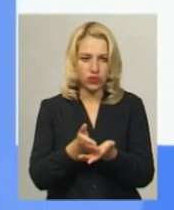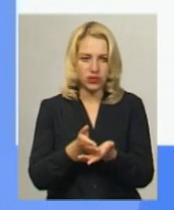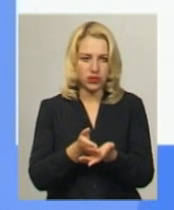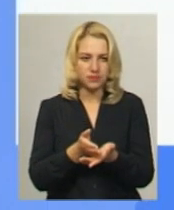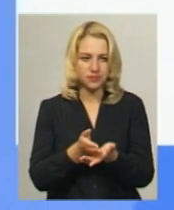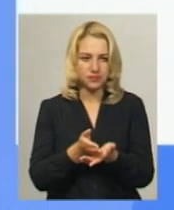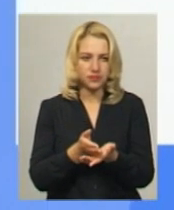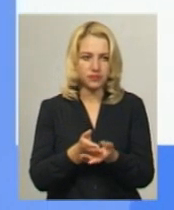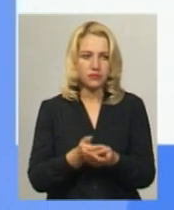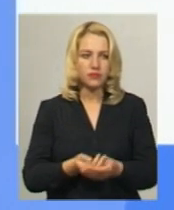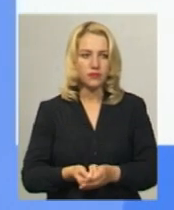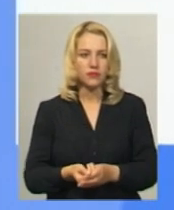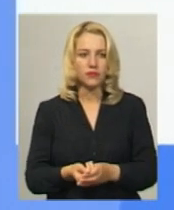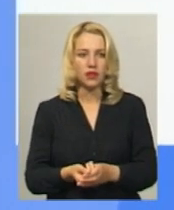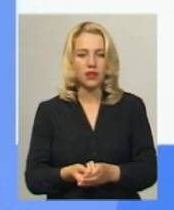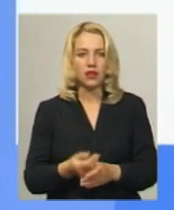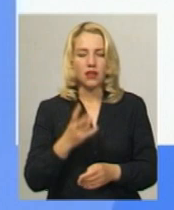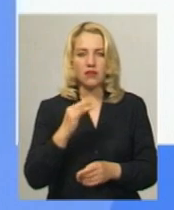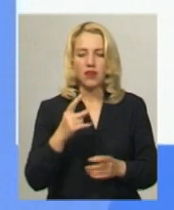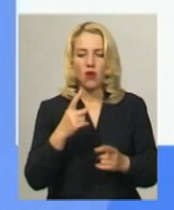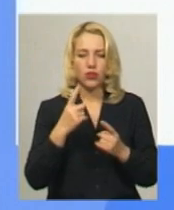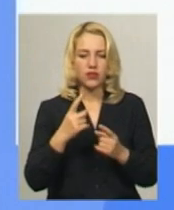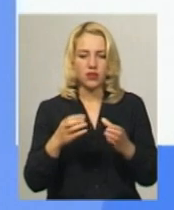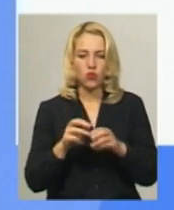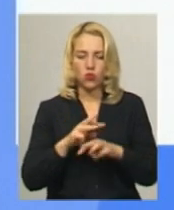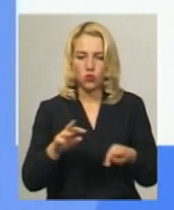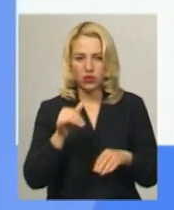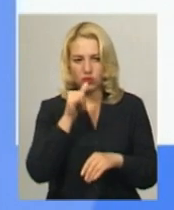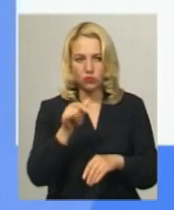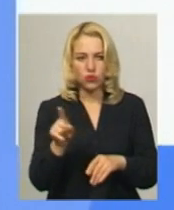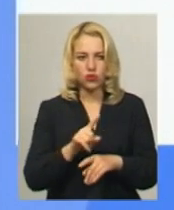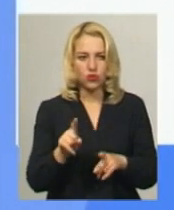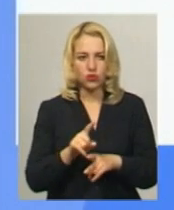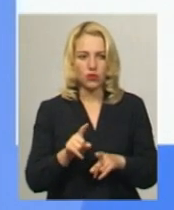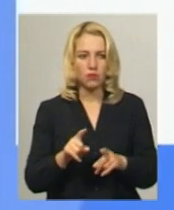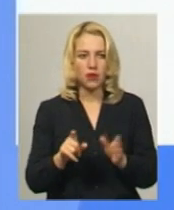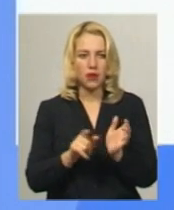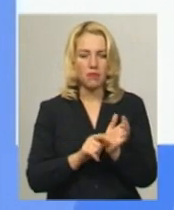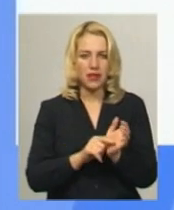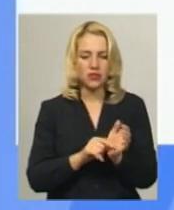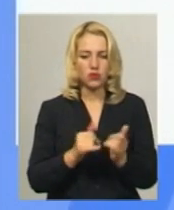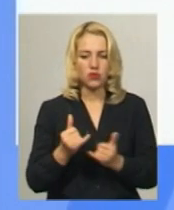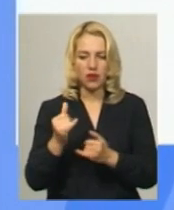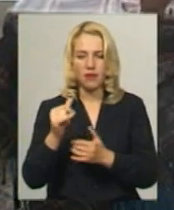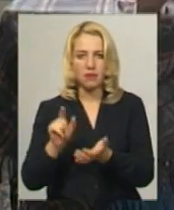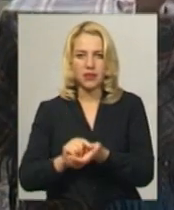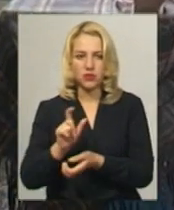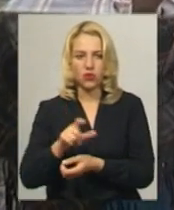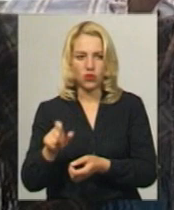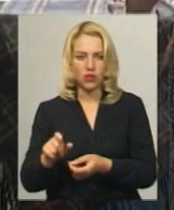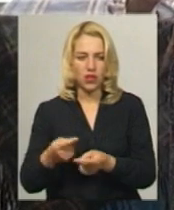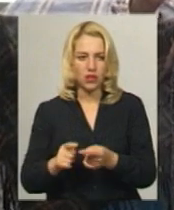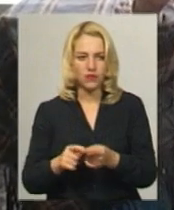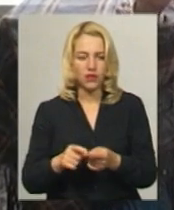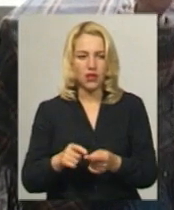який би він не був, не допустить того, щоб пенсія українцям пенсіонерам затримувалась. Торік у